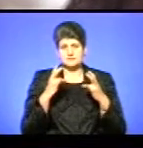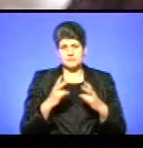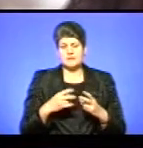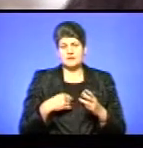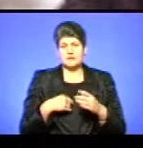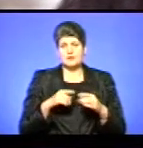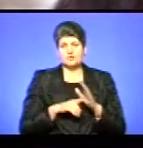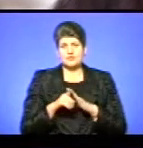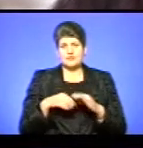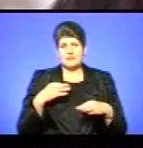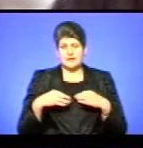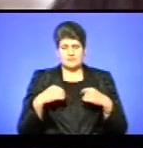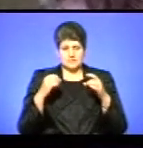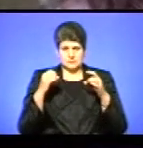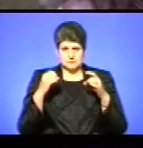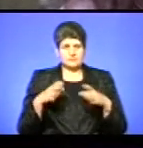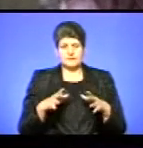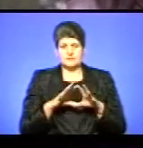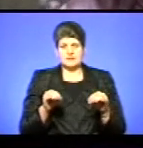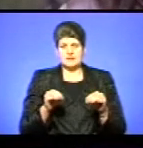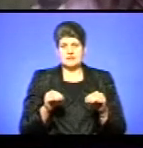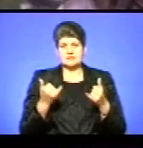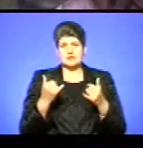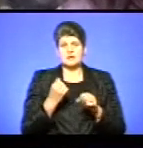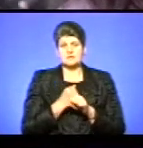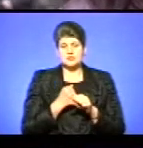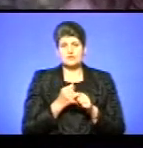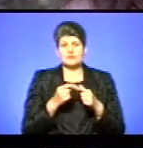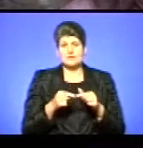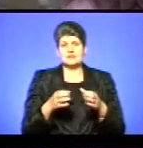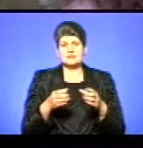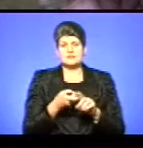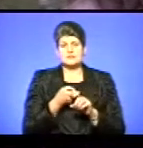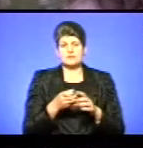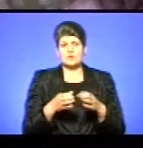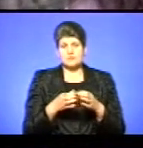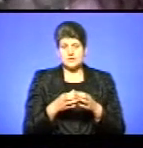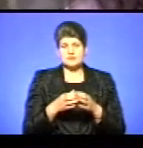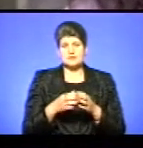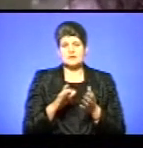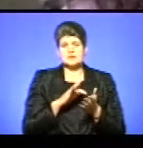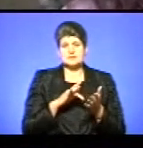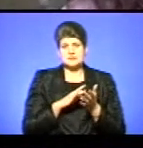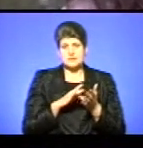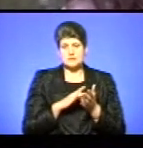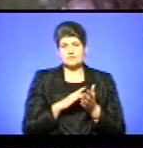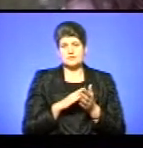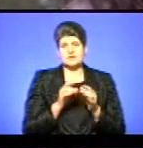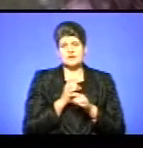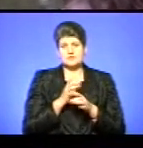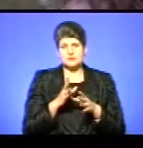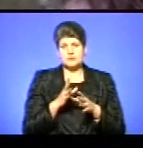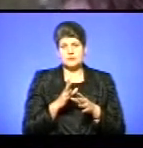здавати нерви. Я зрозуміла, що я вже не витримую. Зараз я працюю в відділі зв'язків з громадськістю Державного науково-технічного центру з ядерної